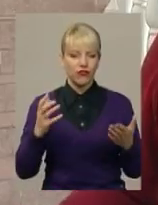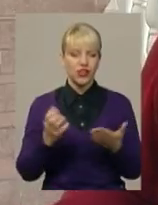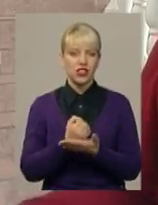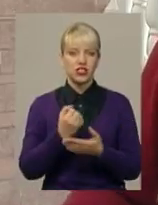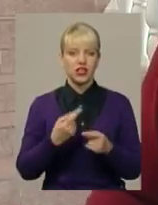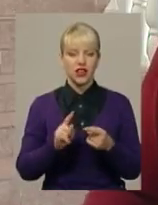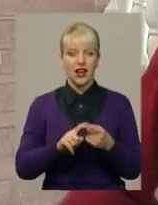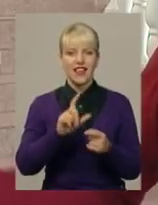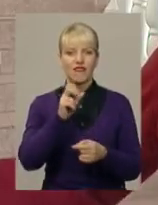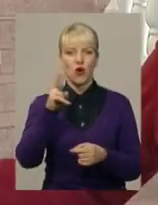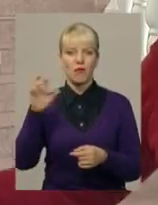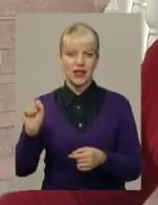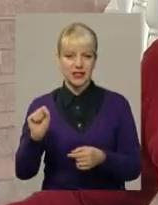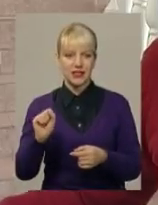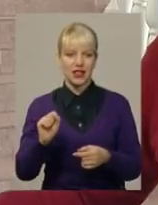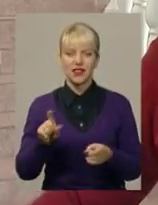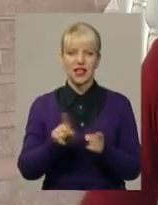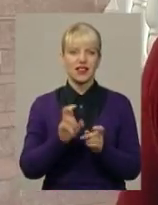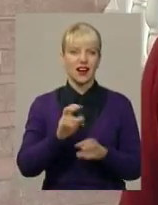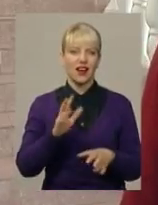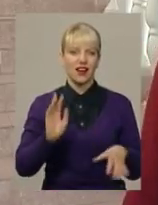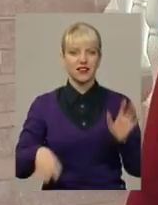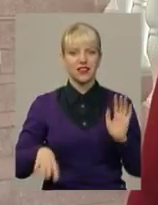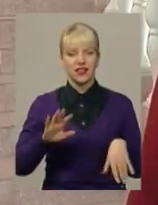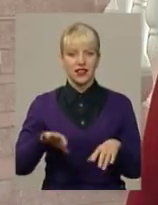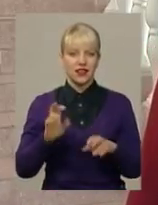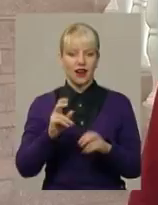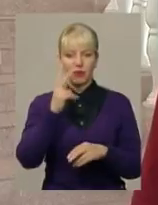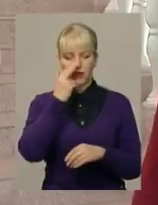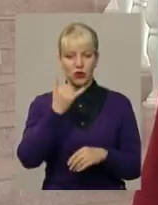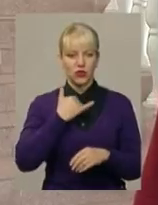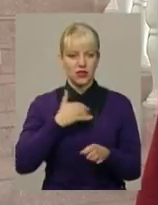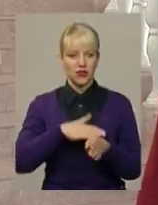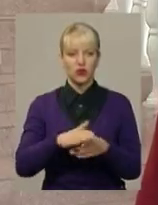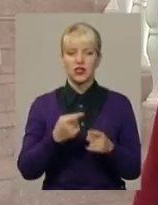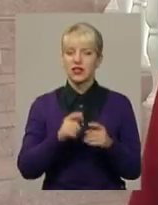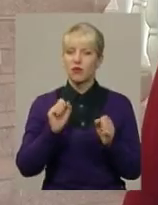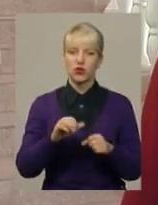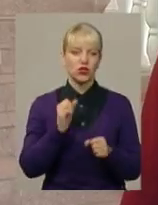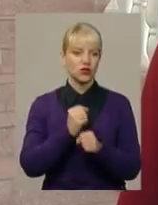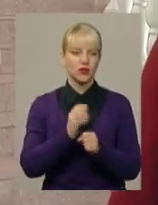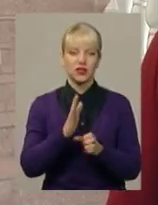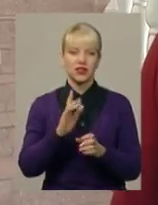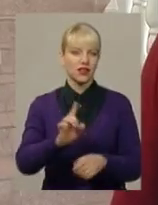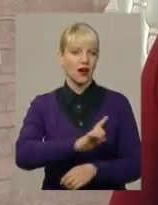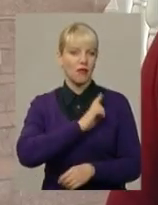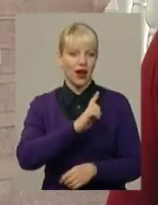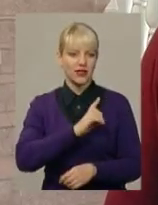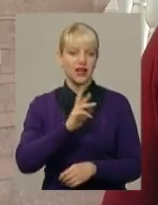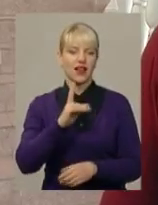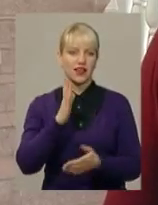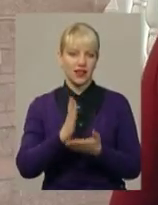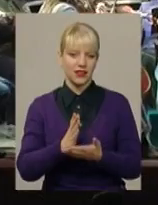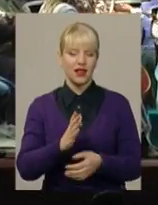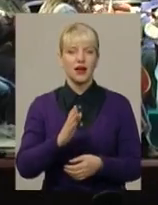овертюра, а не так трошки шароварна, як привикли у нас її виконувати. І це може зробити тільки майстер високого полюту, таким, який є наш пан